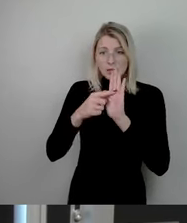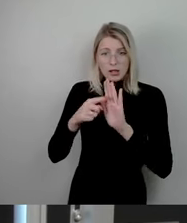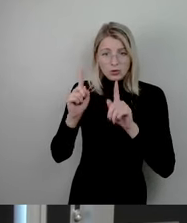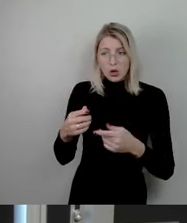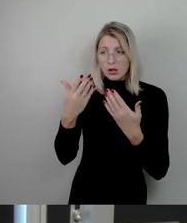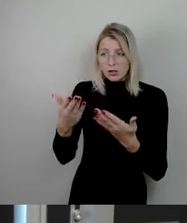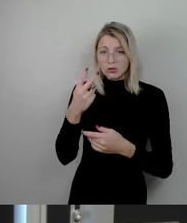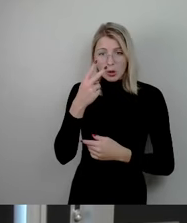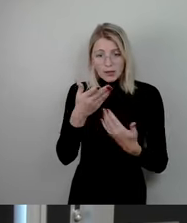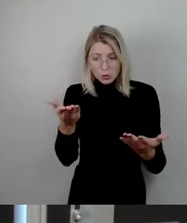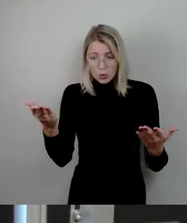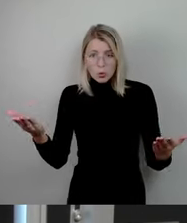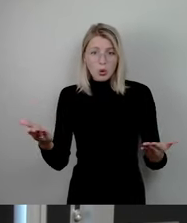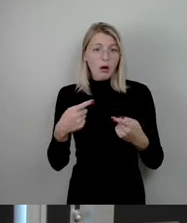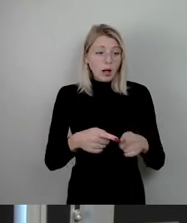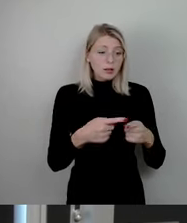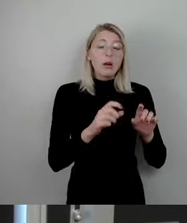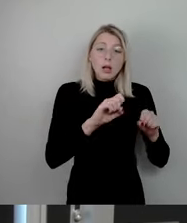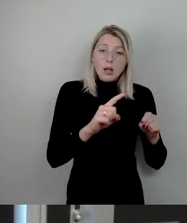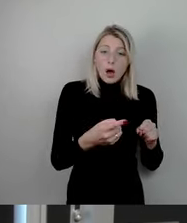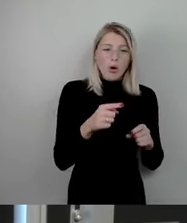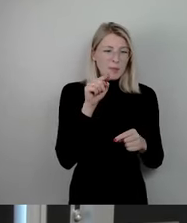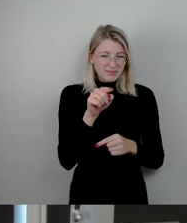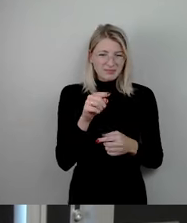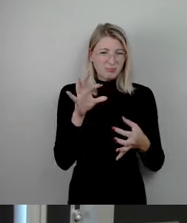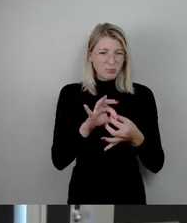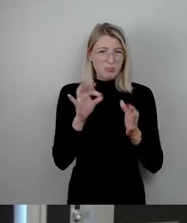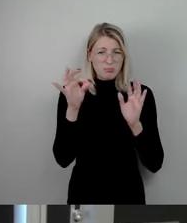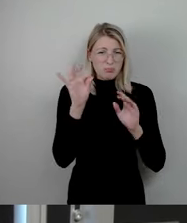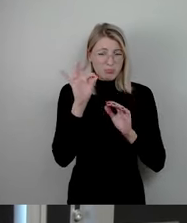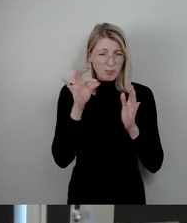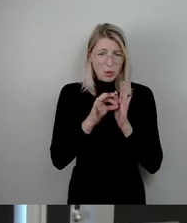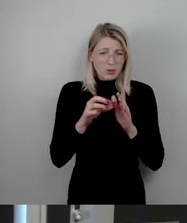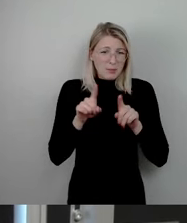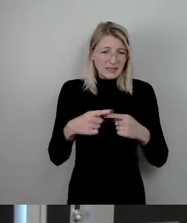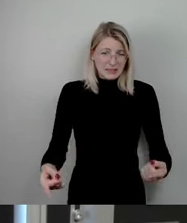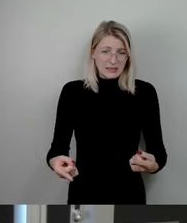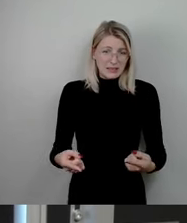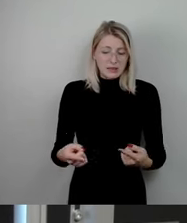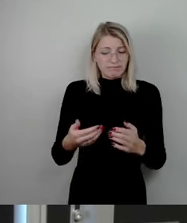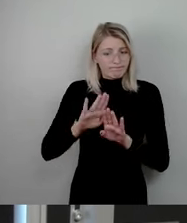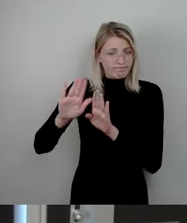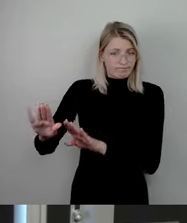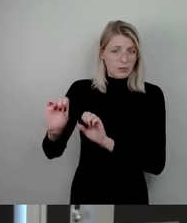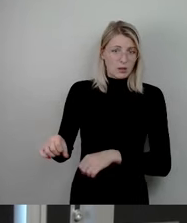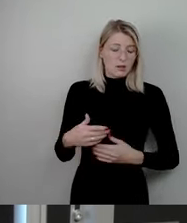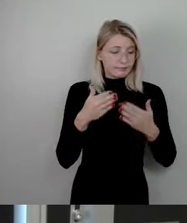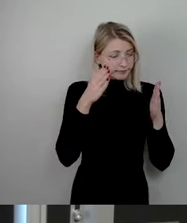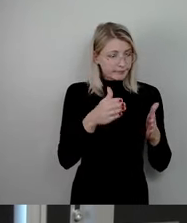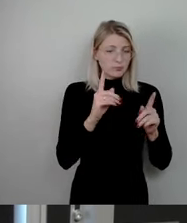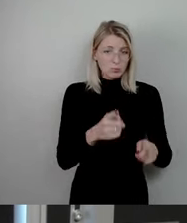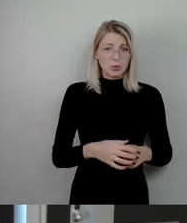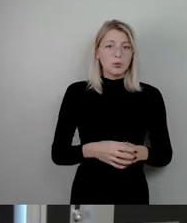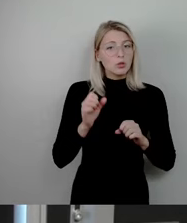Alles andere kann man auch machen. Ist aber an dieser Stelle eindeutig zweitrangig. Trotzdem, es ist nochmal so, wir stimmen der Initiative zu.